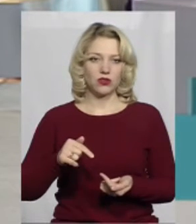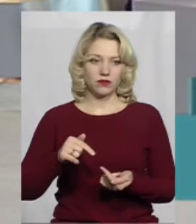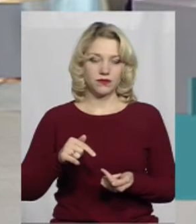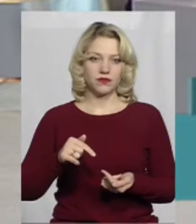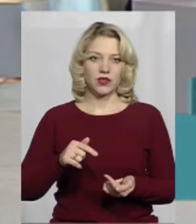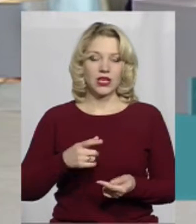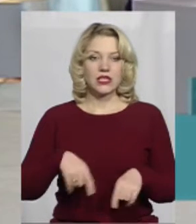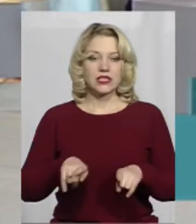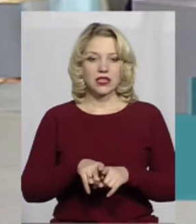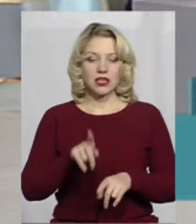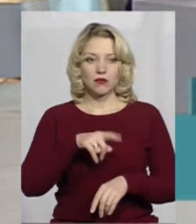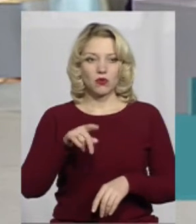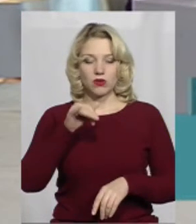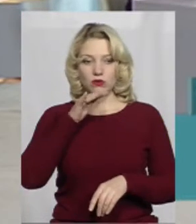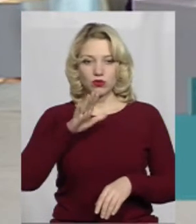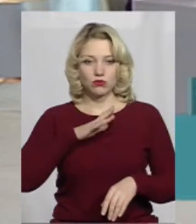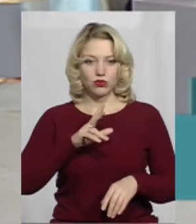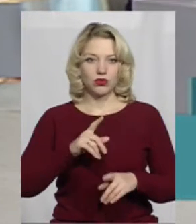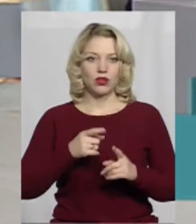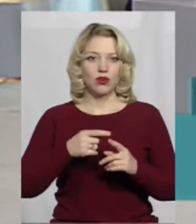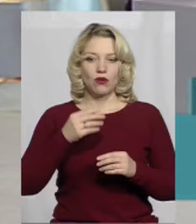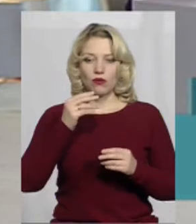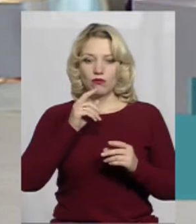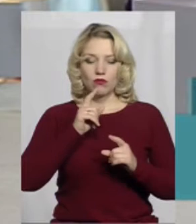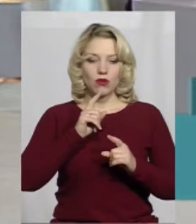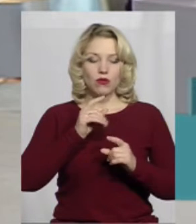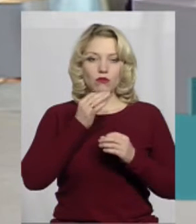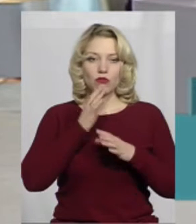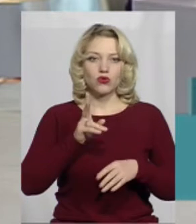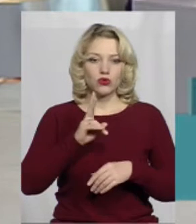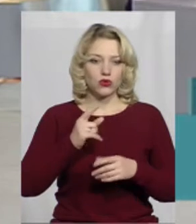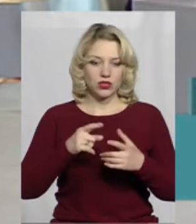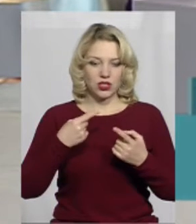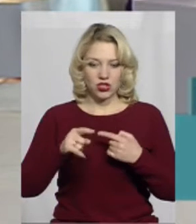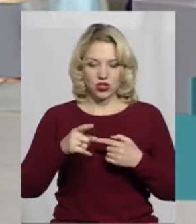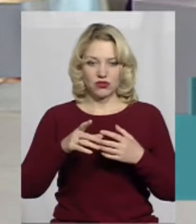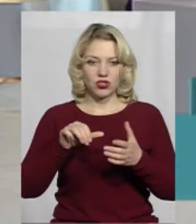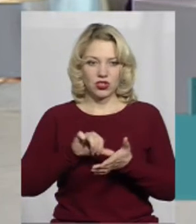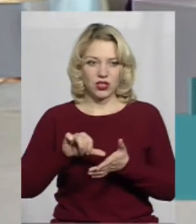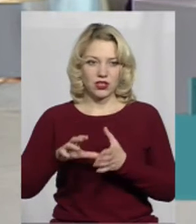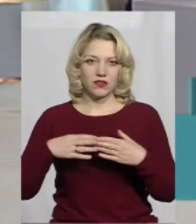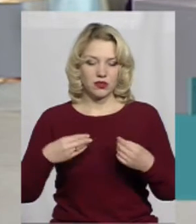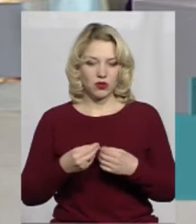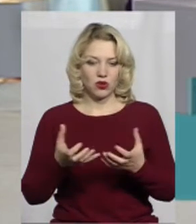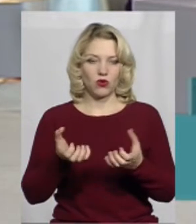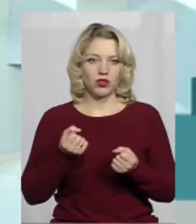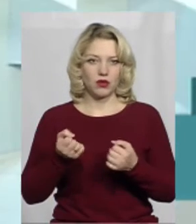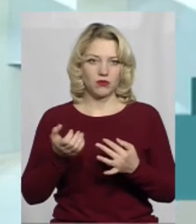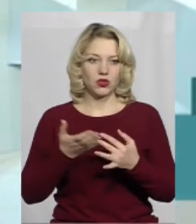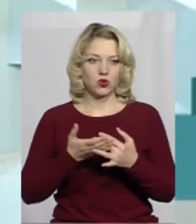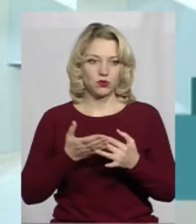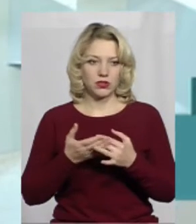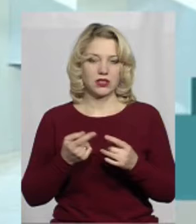Відповідно, за таким номером не може бути будь-хто із, скажімо так, інших членів сім'ї отримувати житлову субсидію, вже десь